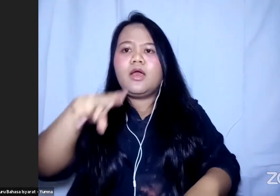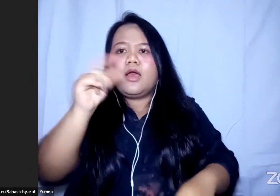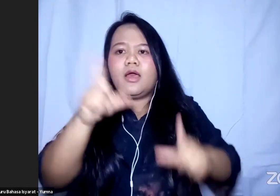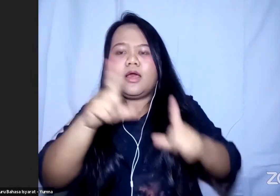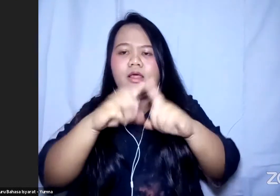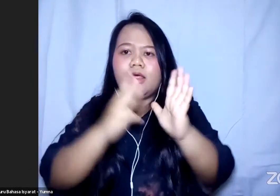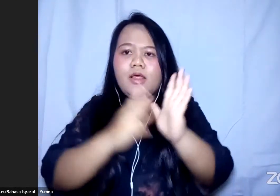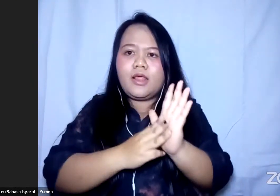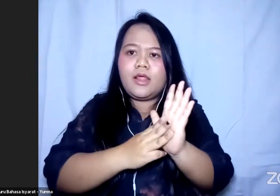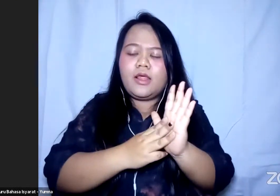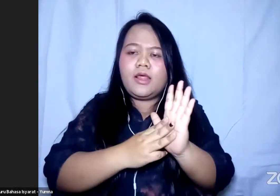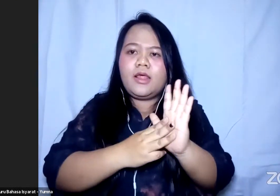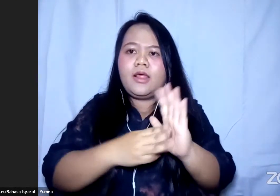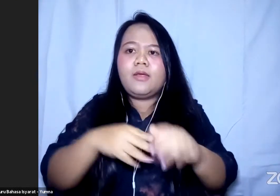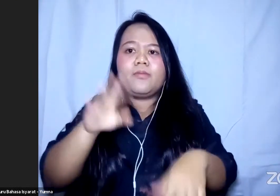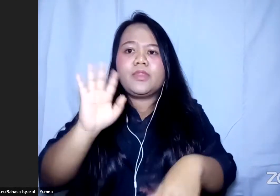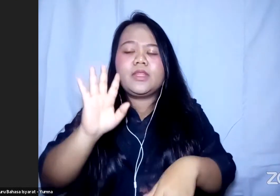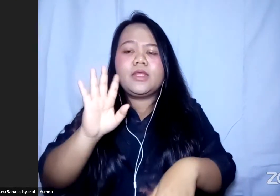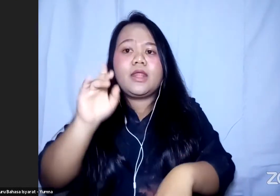tidak hanya dimanfaatkan